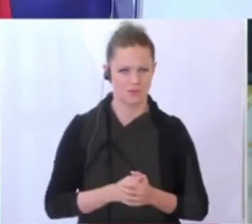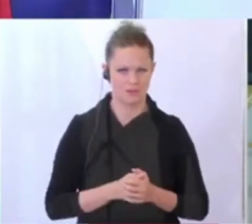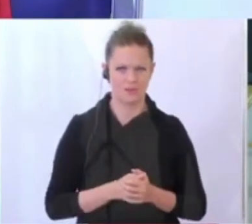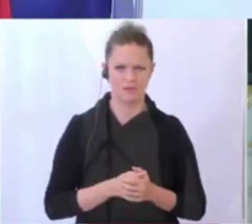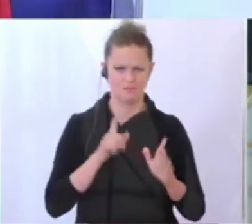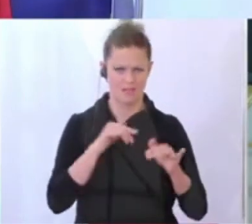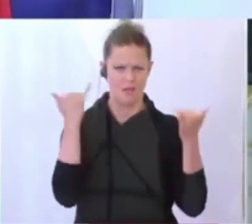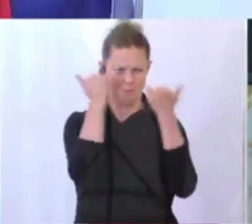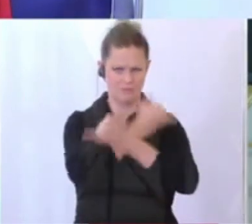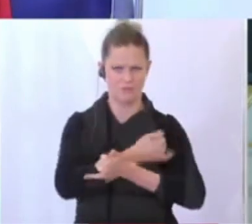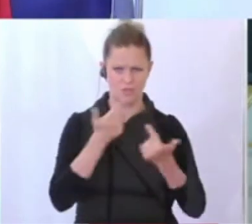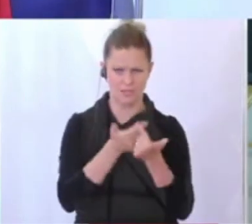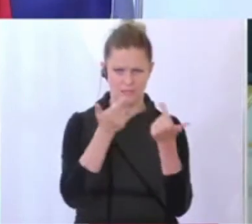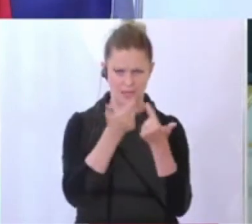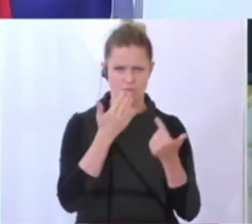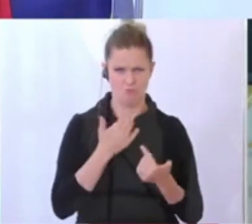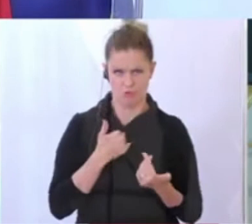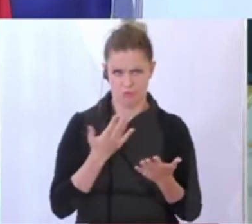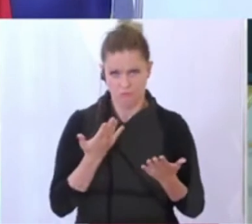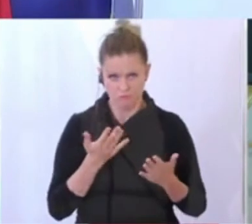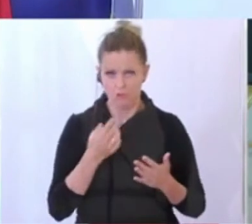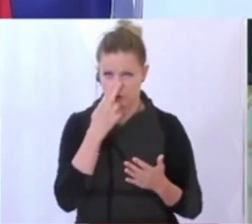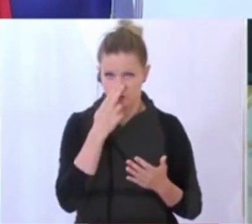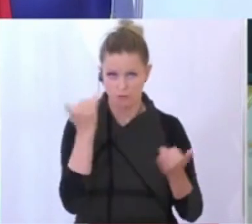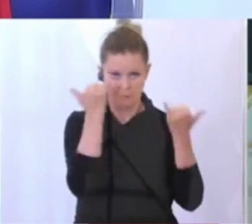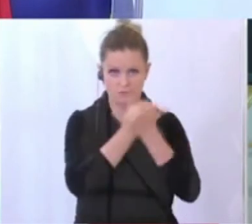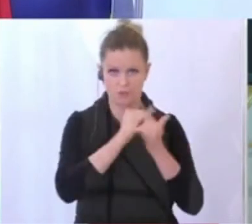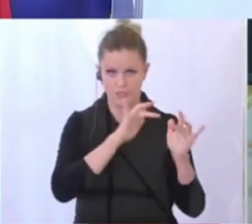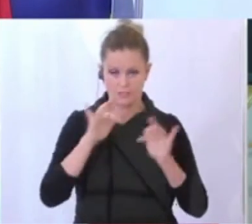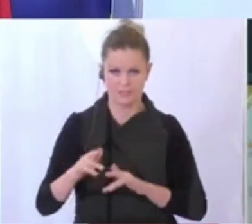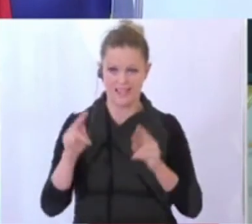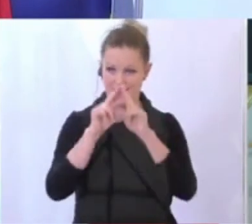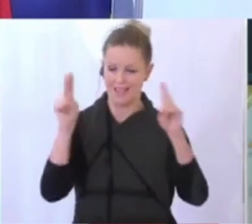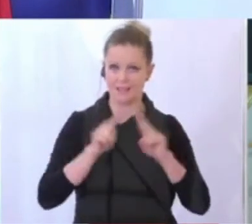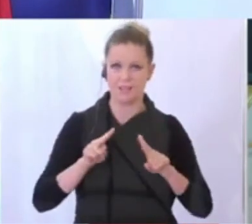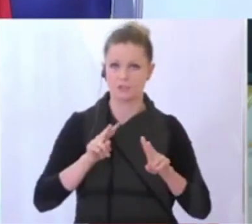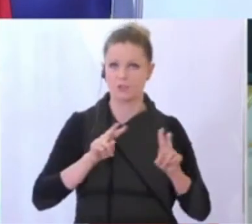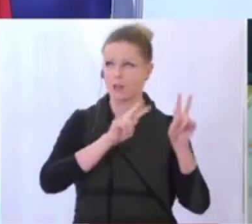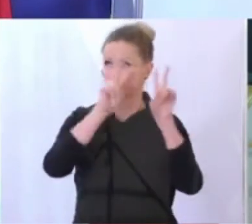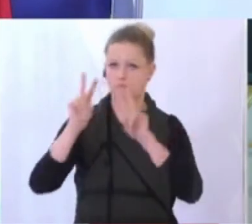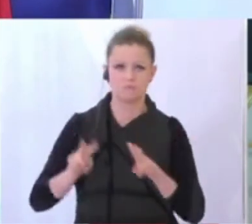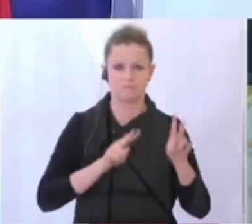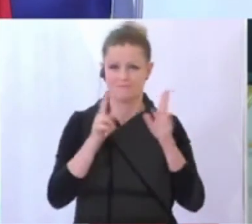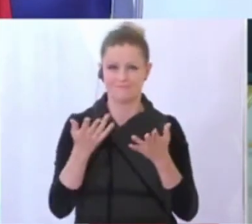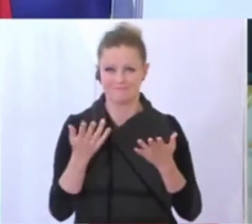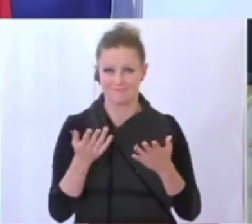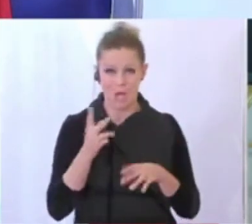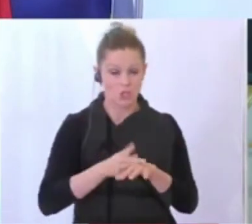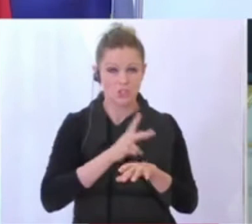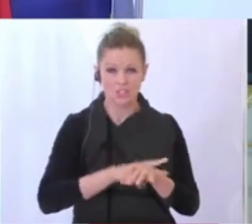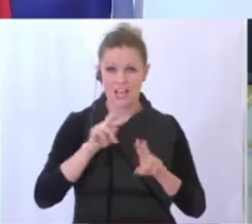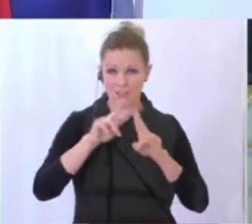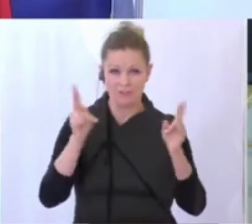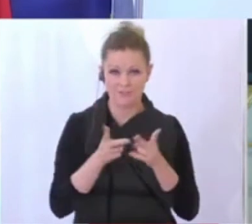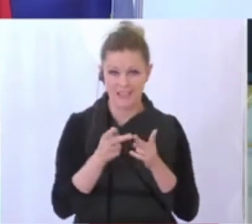ein Missverständnis aufzuklären, das anscheinend besteht. Wenn Sie sich international umschauen, dann werden Sie wahrscheinlich keinen Staat der